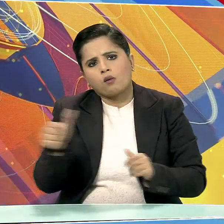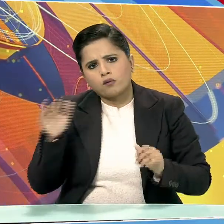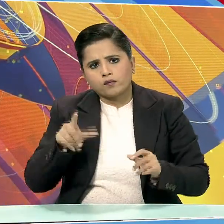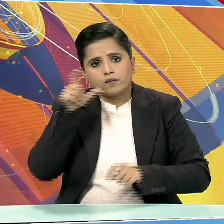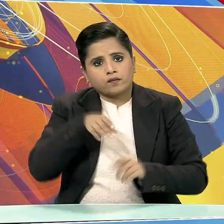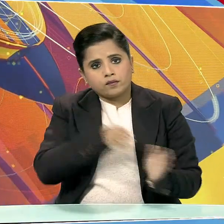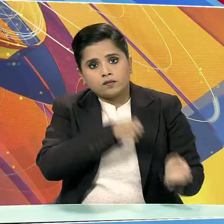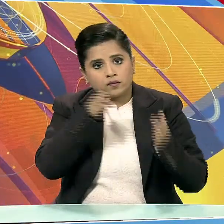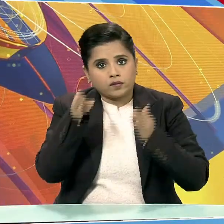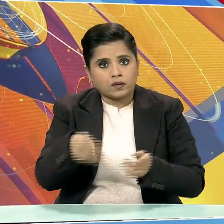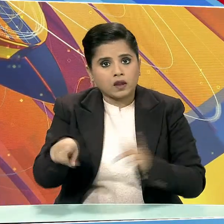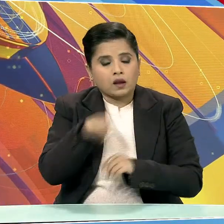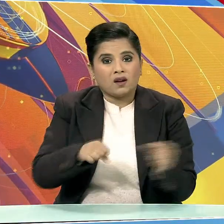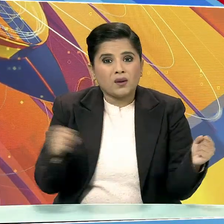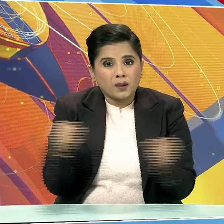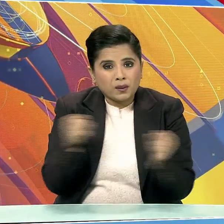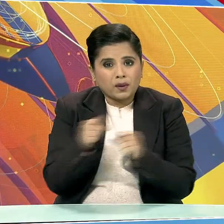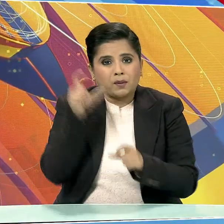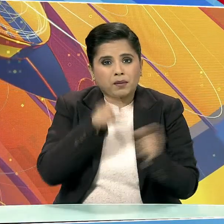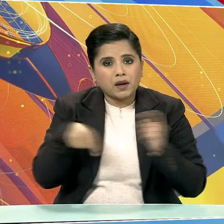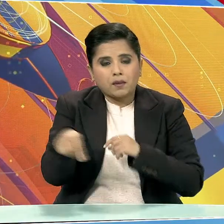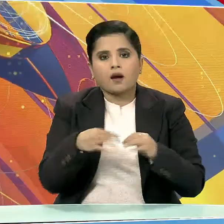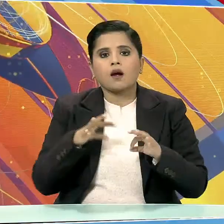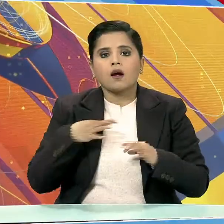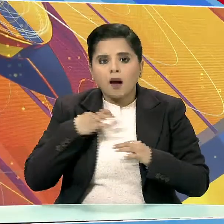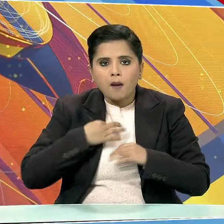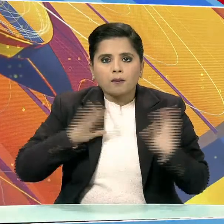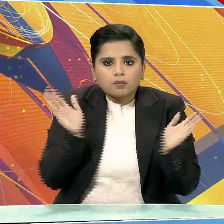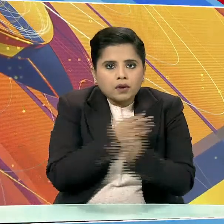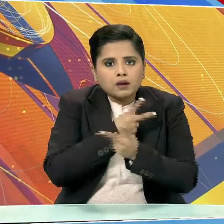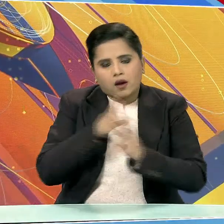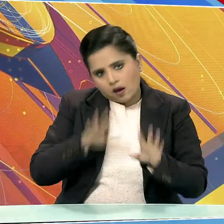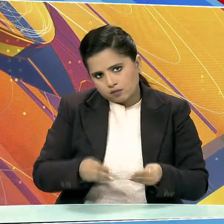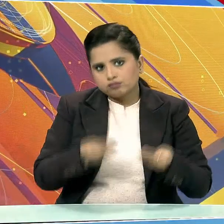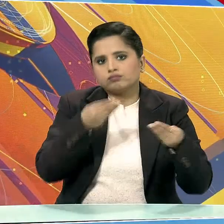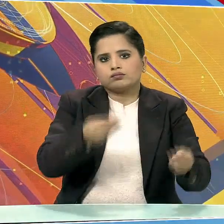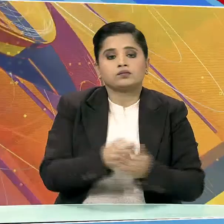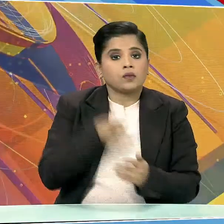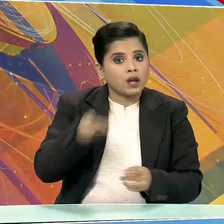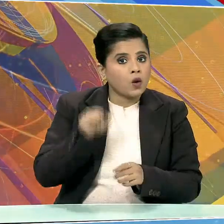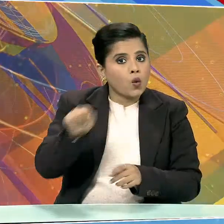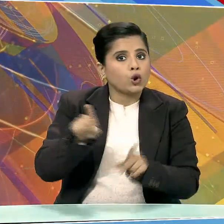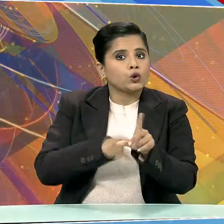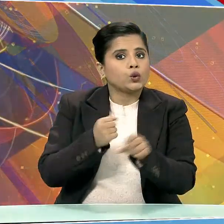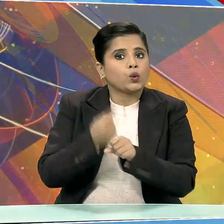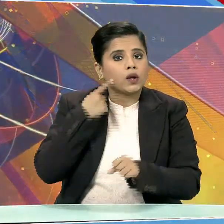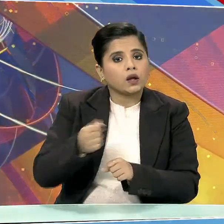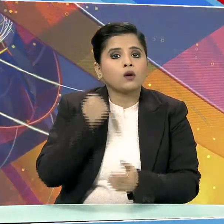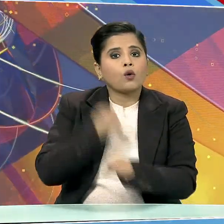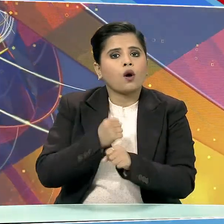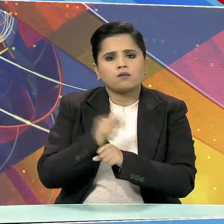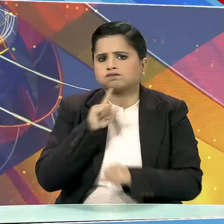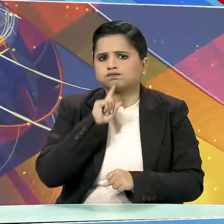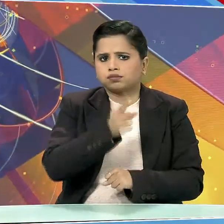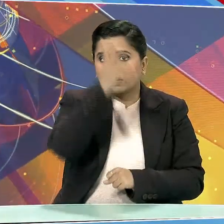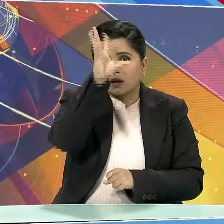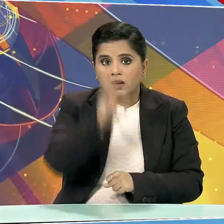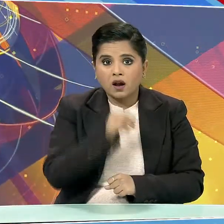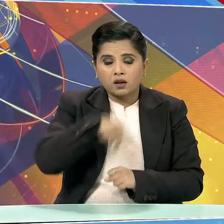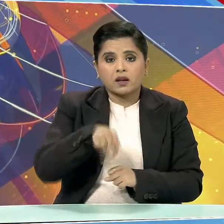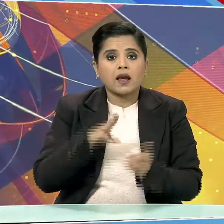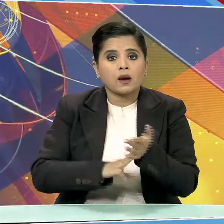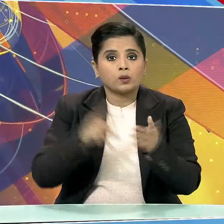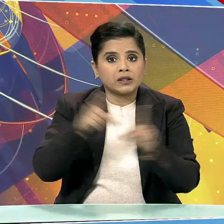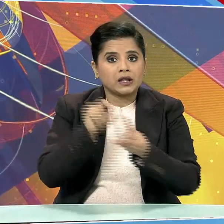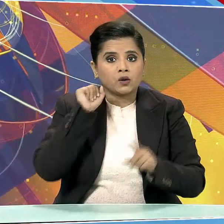लोग इस शीत लहर में ठंड से बचाओ कर सकें इसके साथ ही योगी सरकार के निर्देश पर रात में नगर